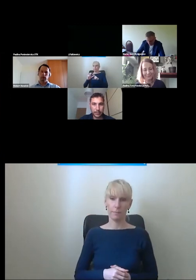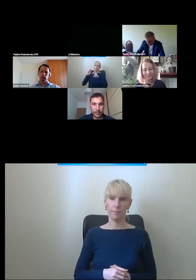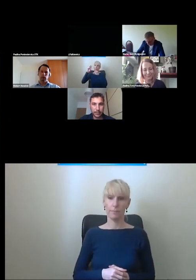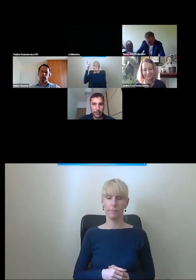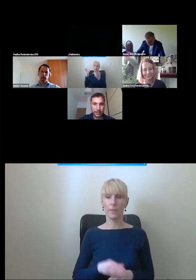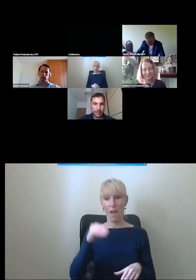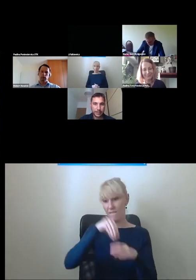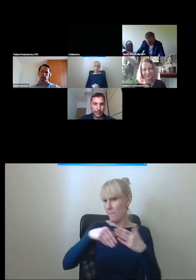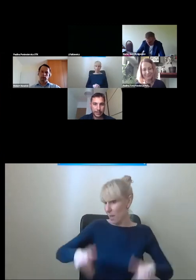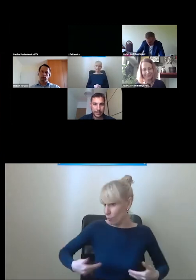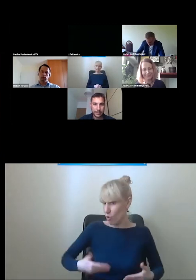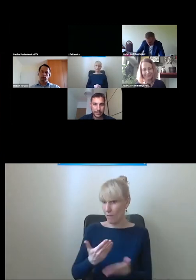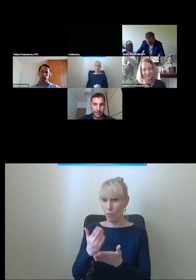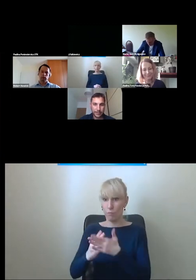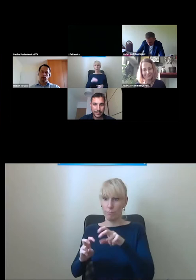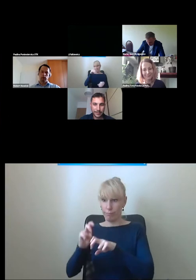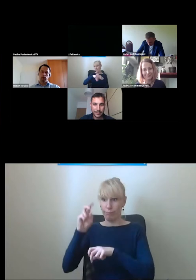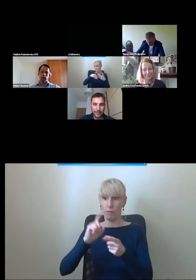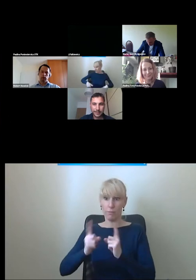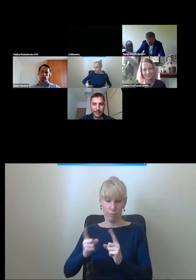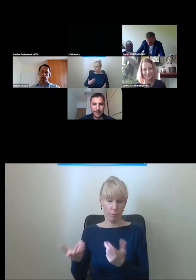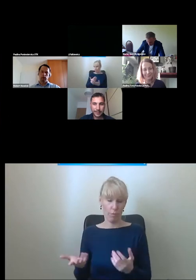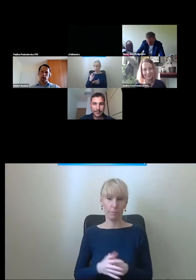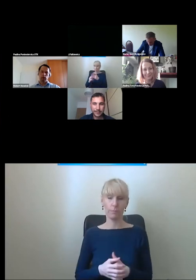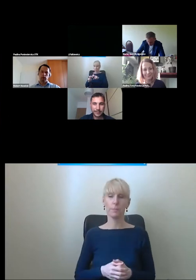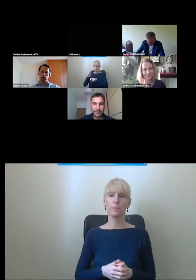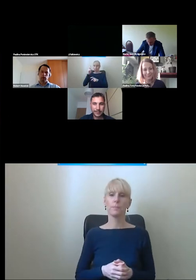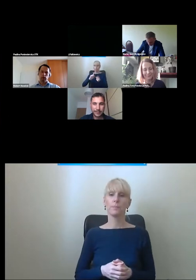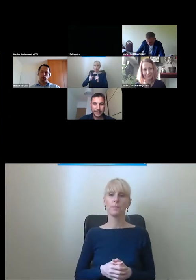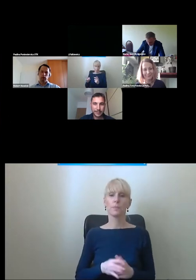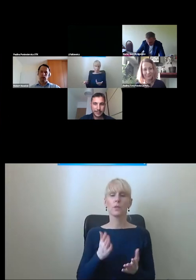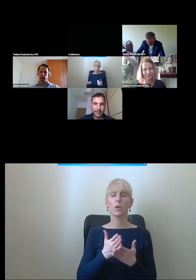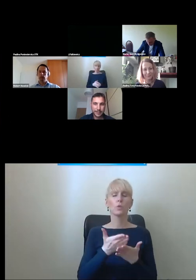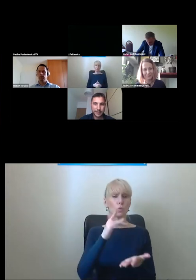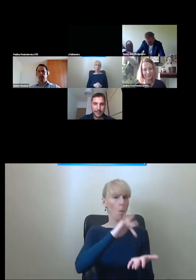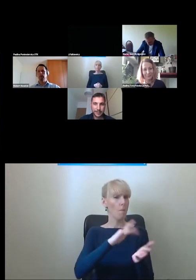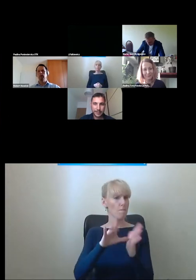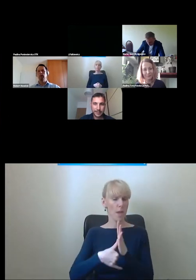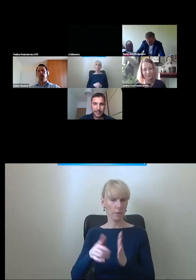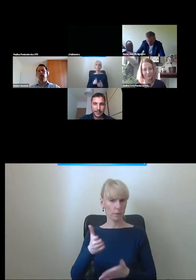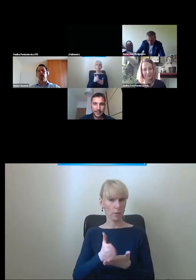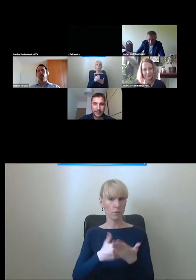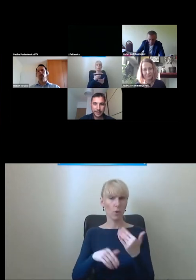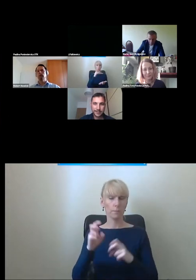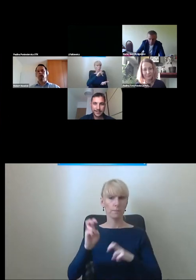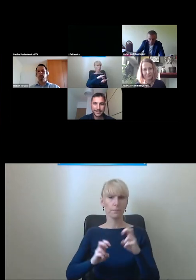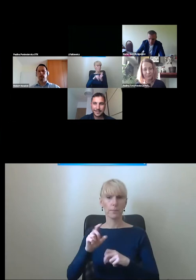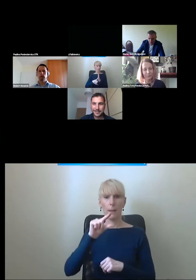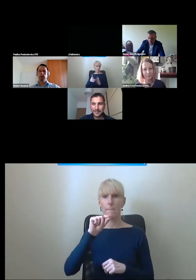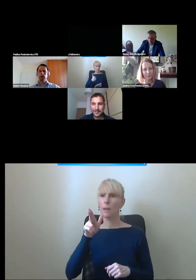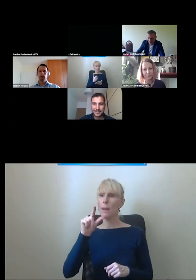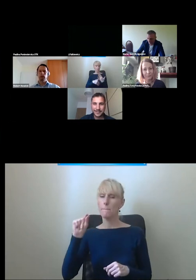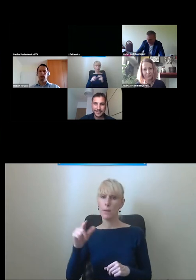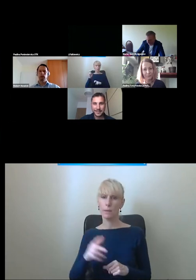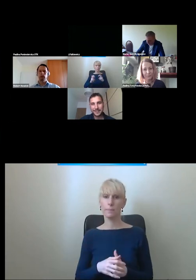w ramach swojego zdrowia pokonać. Tak jak mówiłem, w mieście mamy zaledwie kilka wind tych na styku